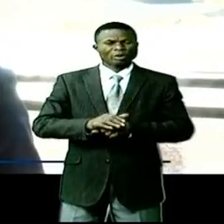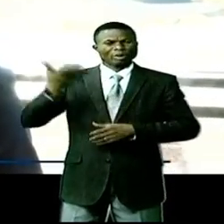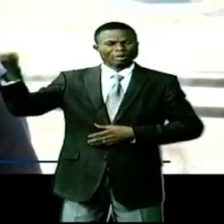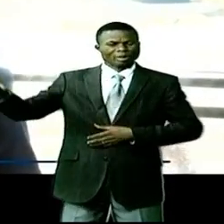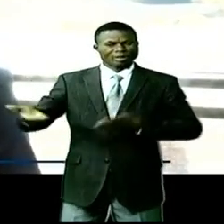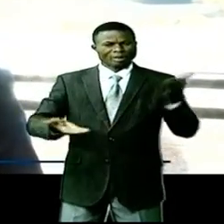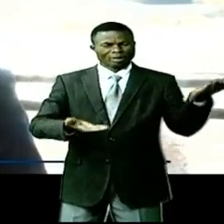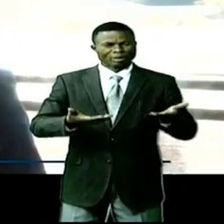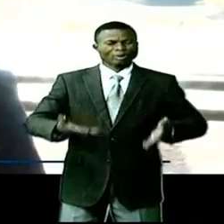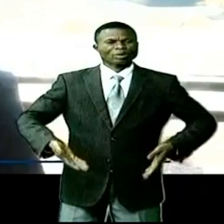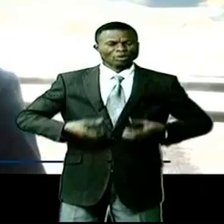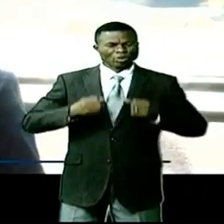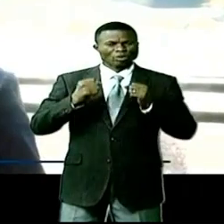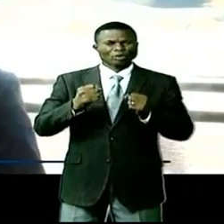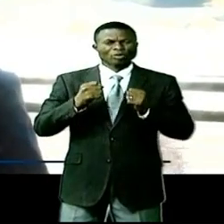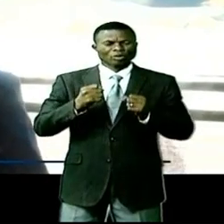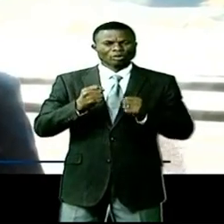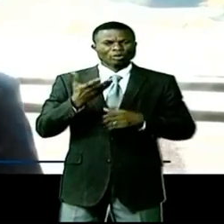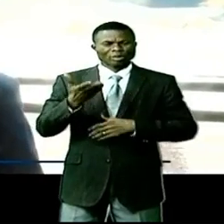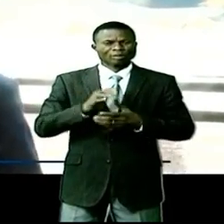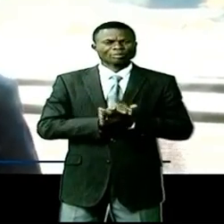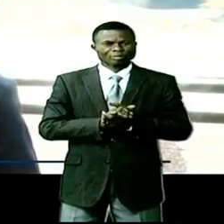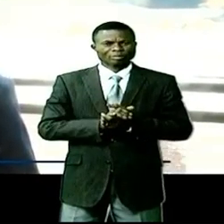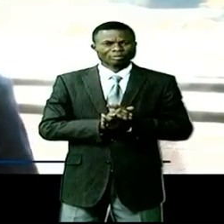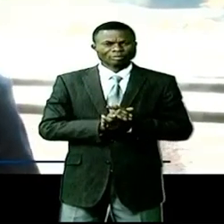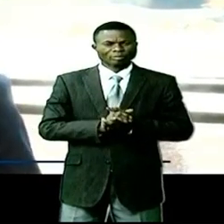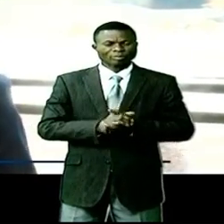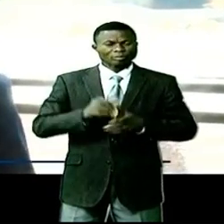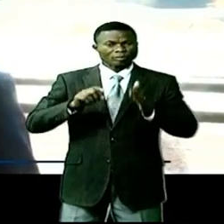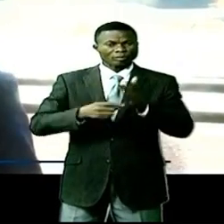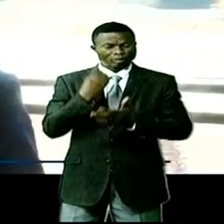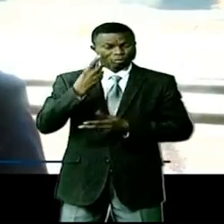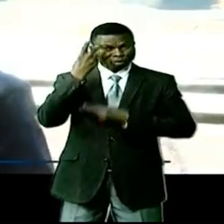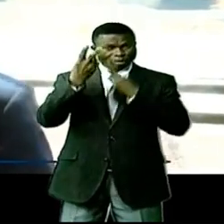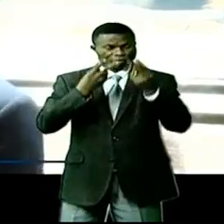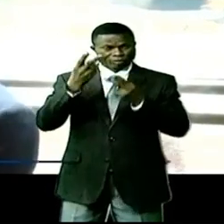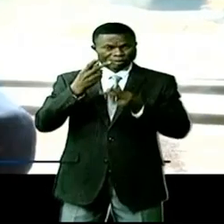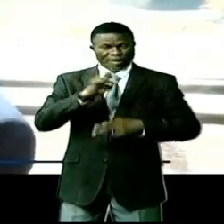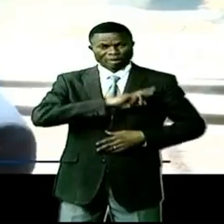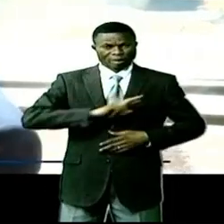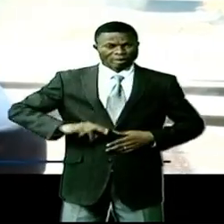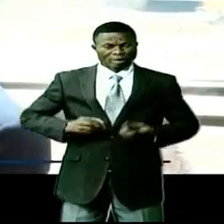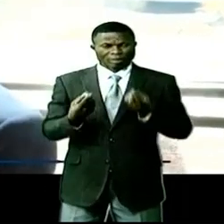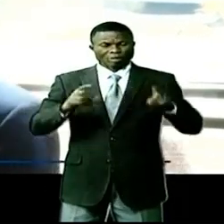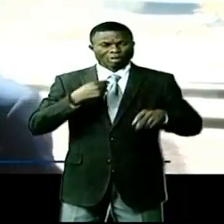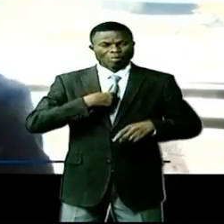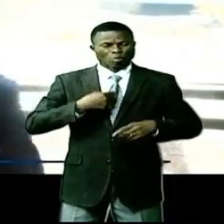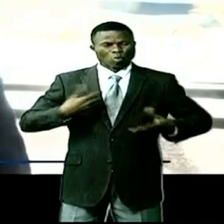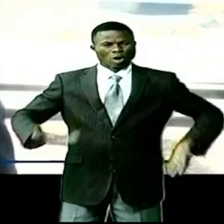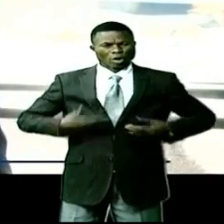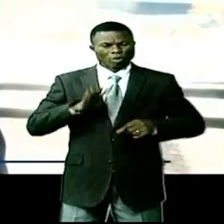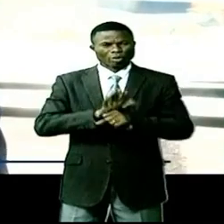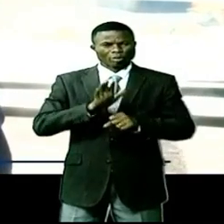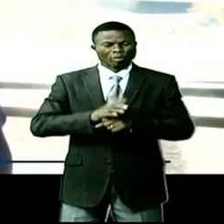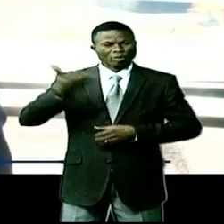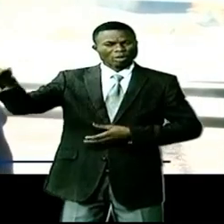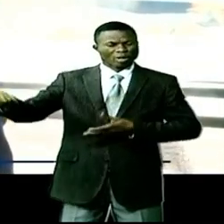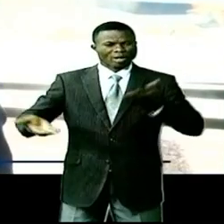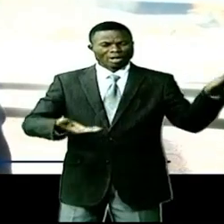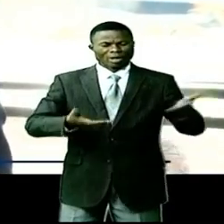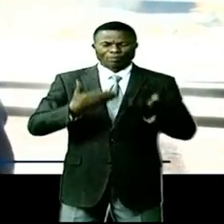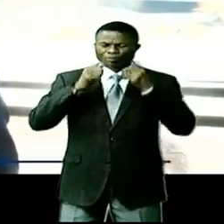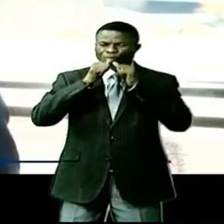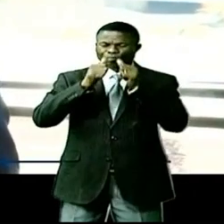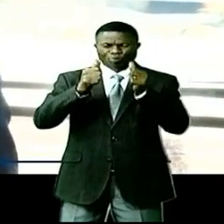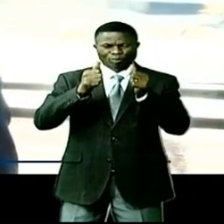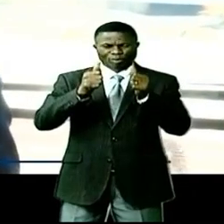C'est ma première visite en RDC. Je suis très très heureux par l'accueil merveilleux que je viens de